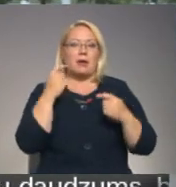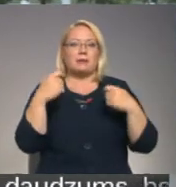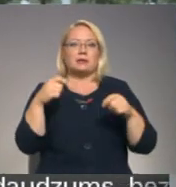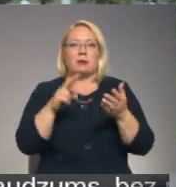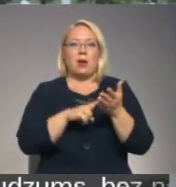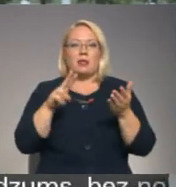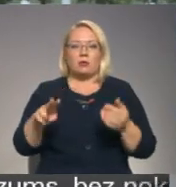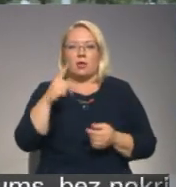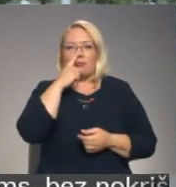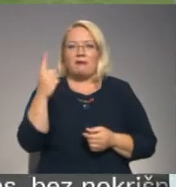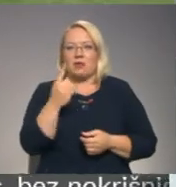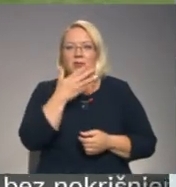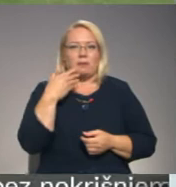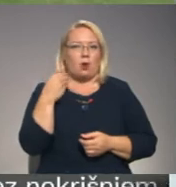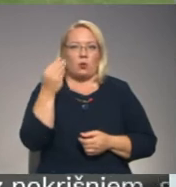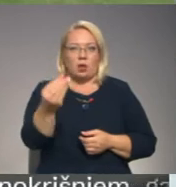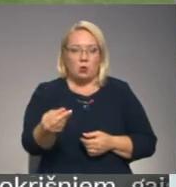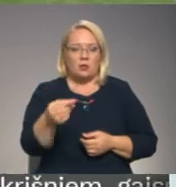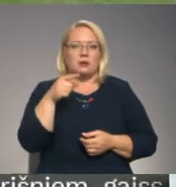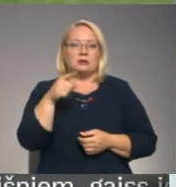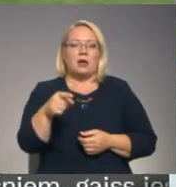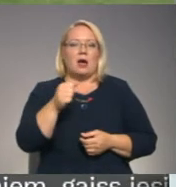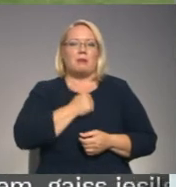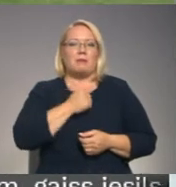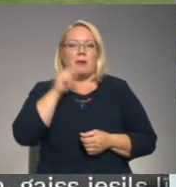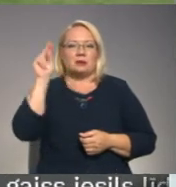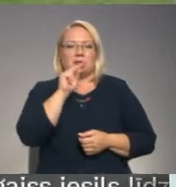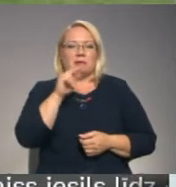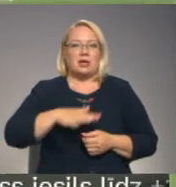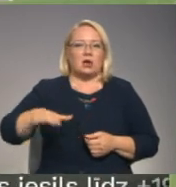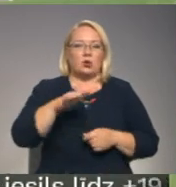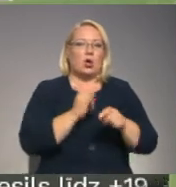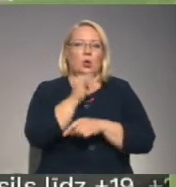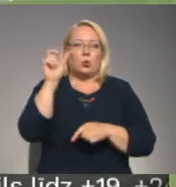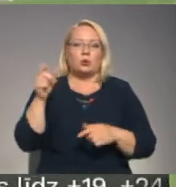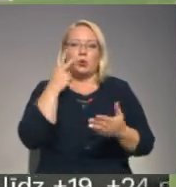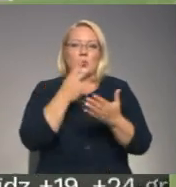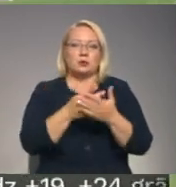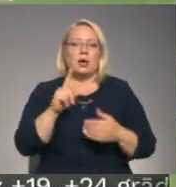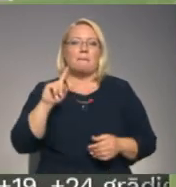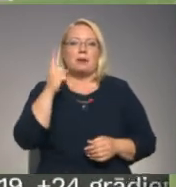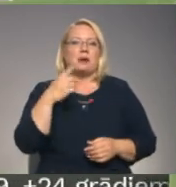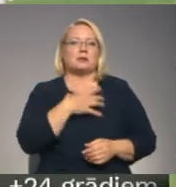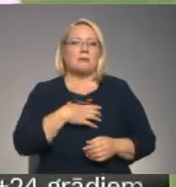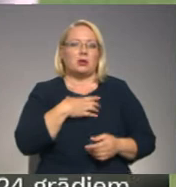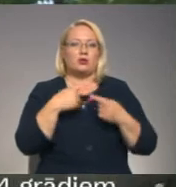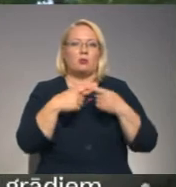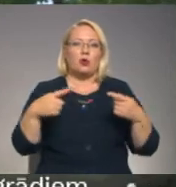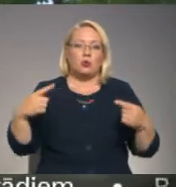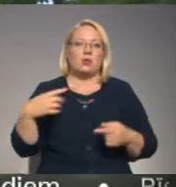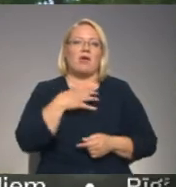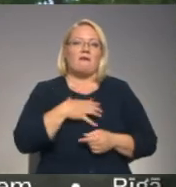atļaujas nevienam nav izsniegtas. Aglonas bazilikas teritorijā sastaptie turisti tomēr uzskata, ka pirmās nepieciešamības produktiem